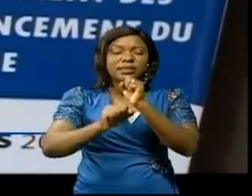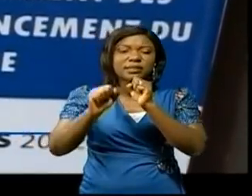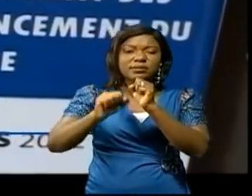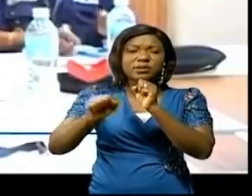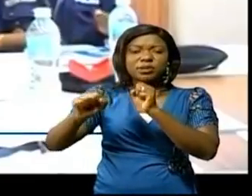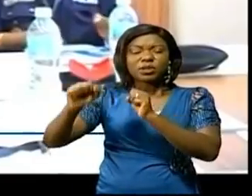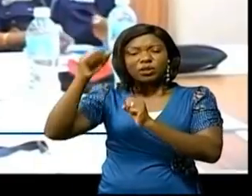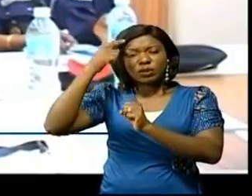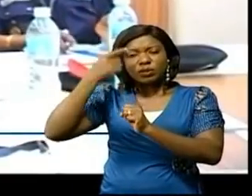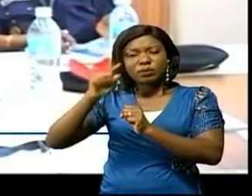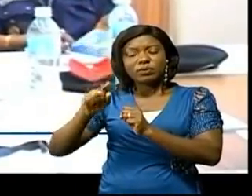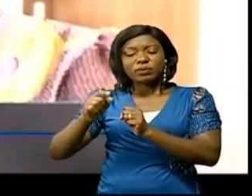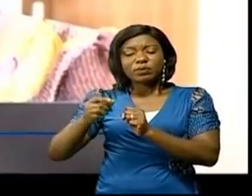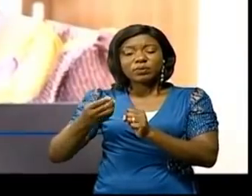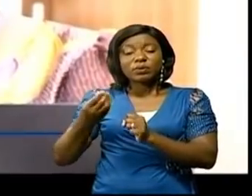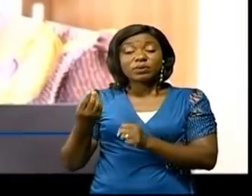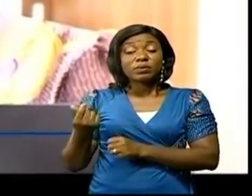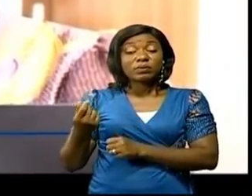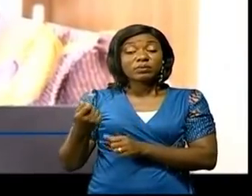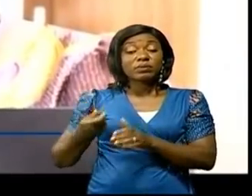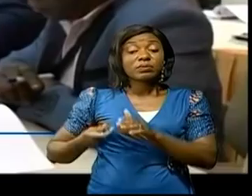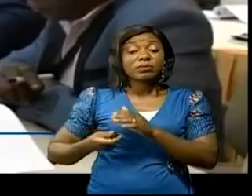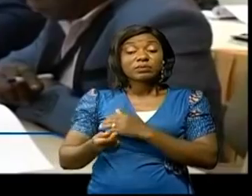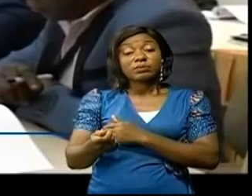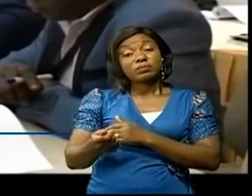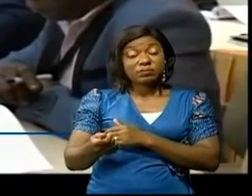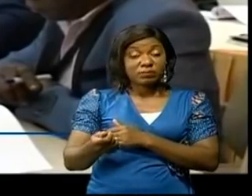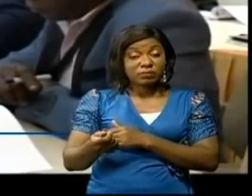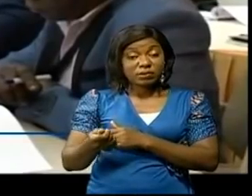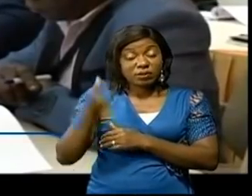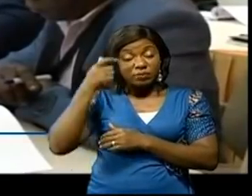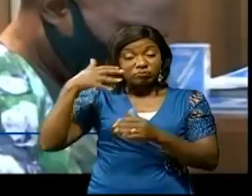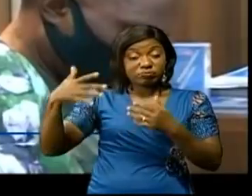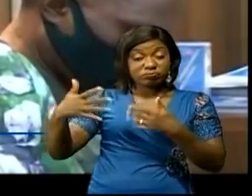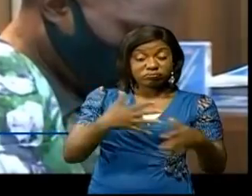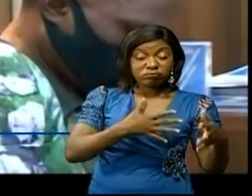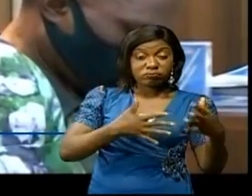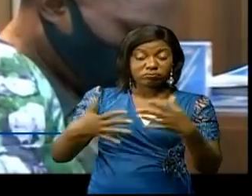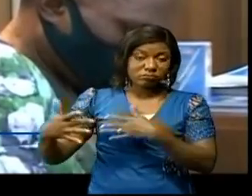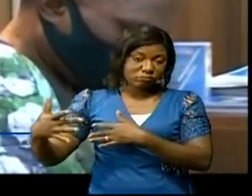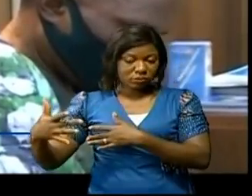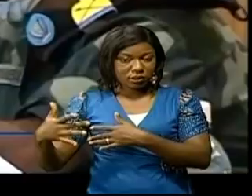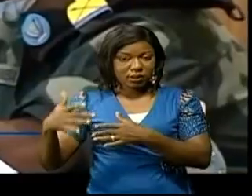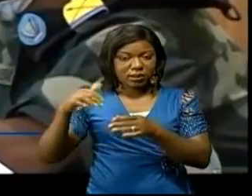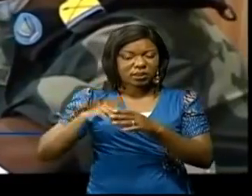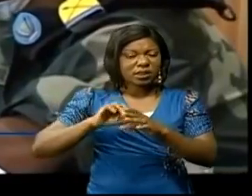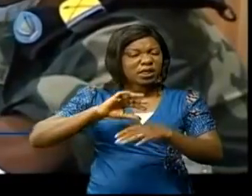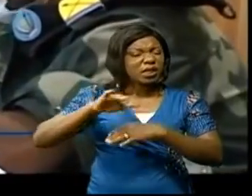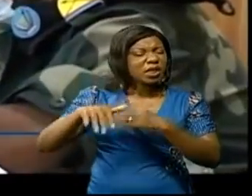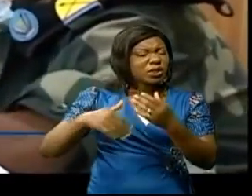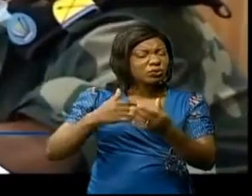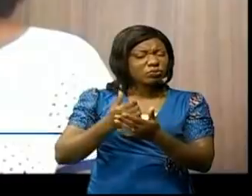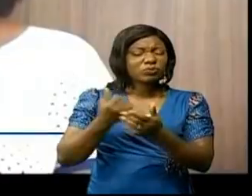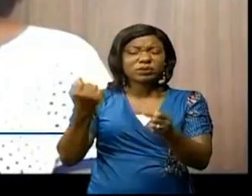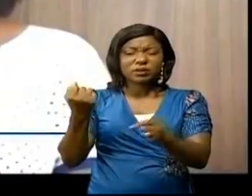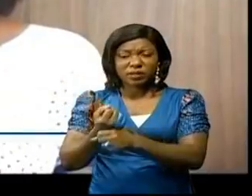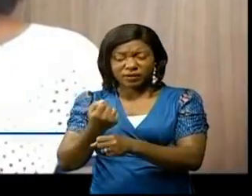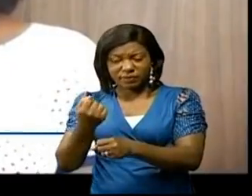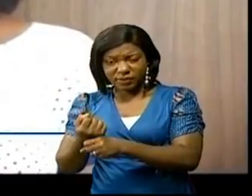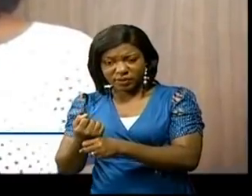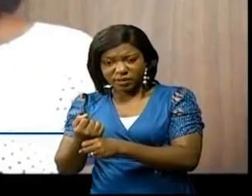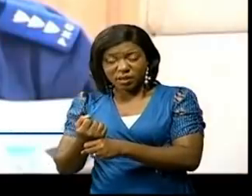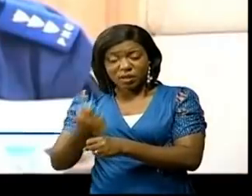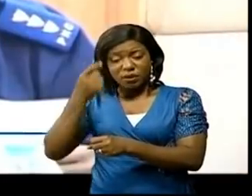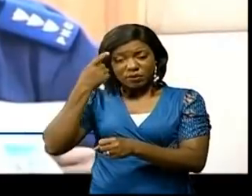de blanchiment des capitaux et de financement du terrorisme en faveur des autorités de tous les services impliqués dans la lutte contre les